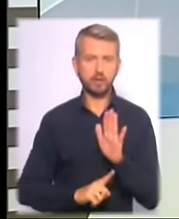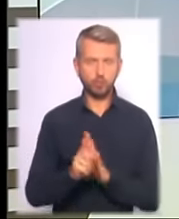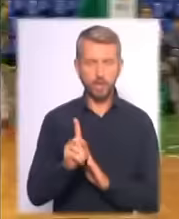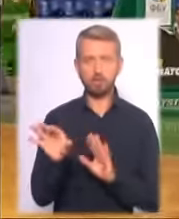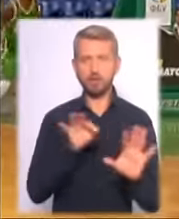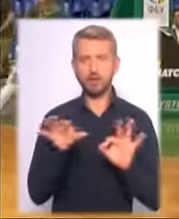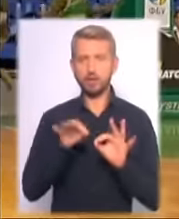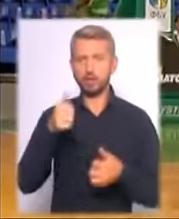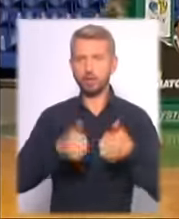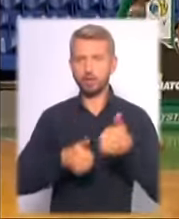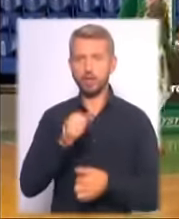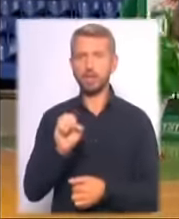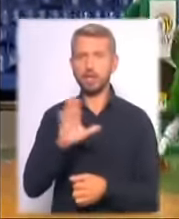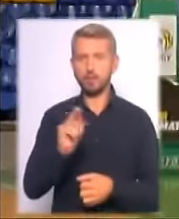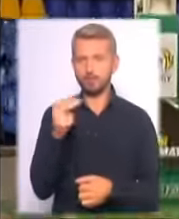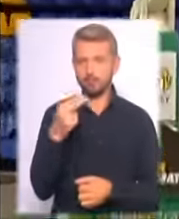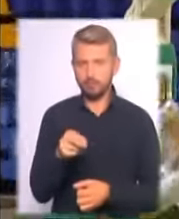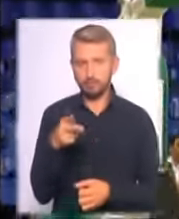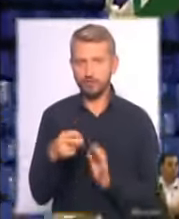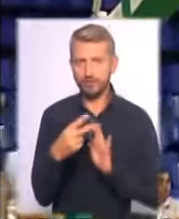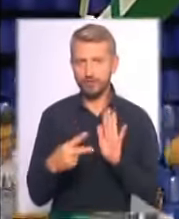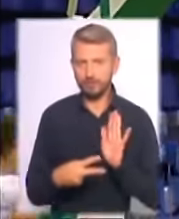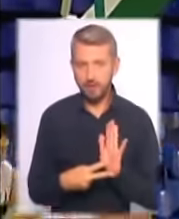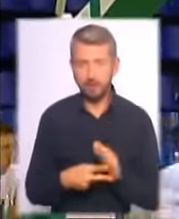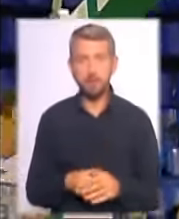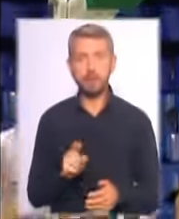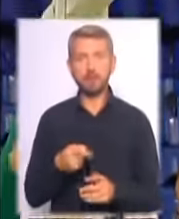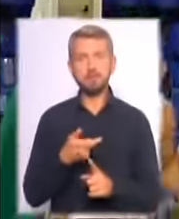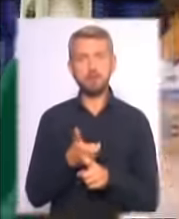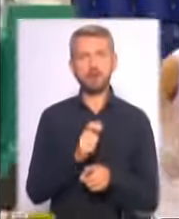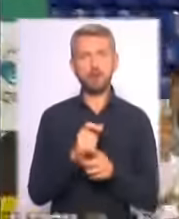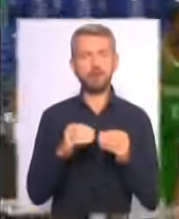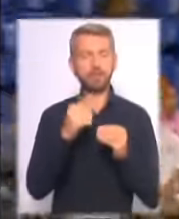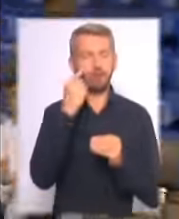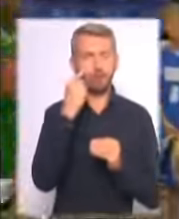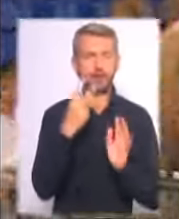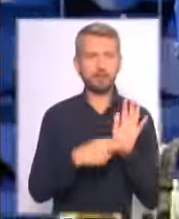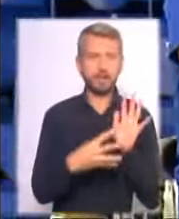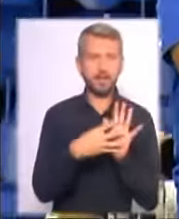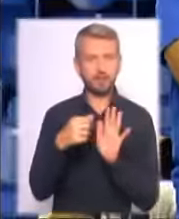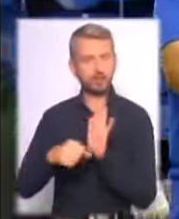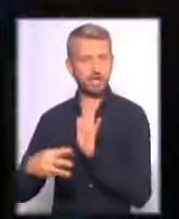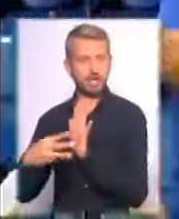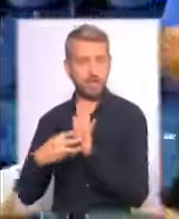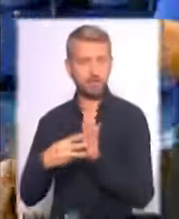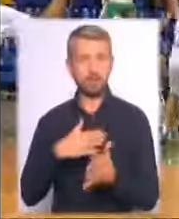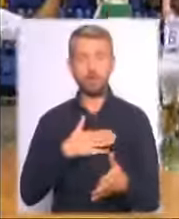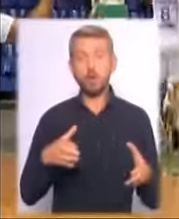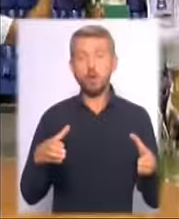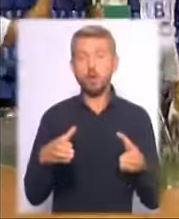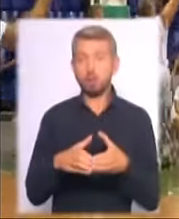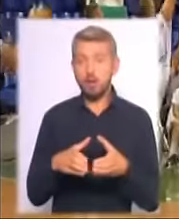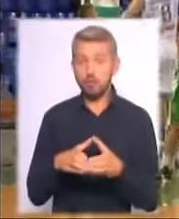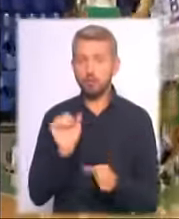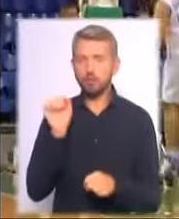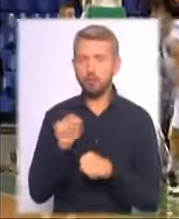кваліфікаційному турнірі Євробаскету 2017. З перевагою 10 очок 79-69 підопічні Євгена Мурзіна